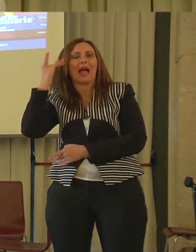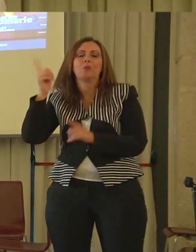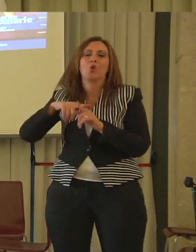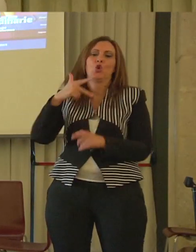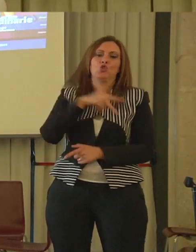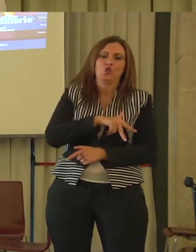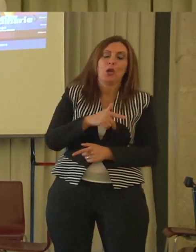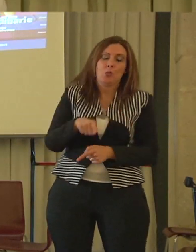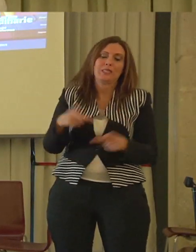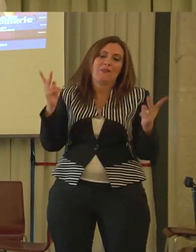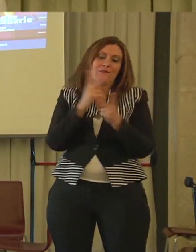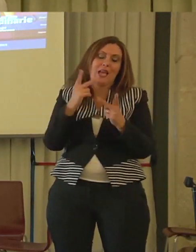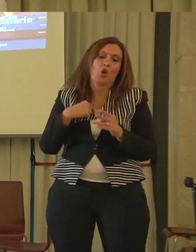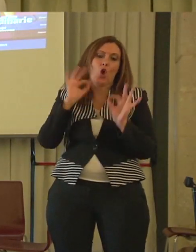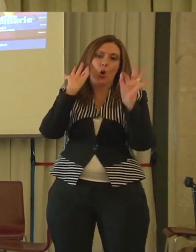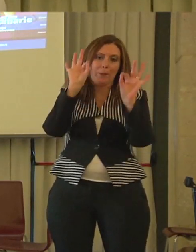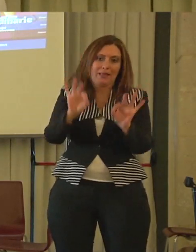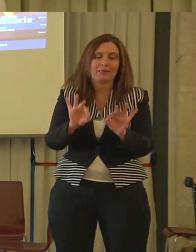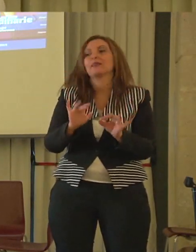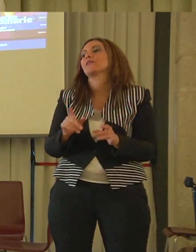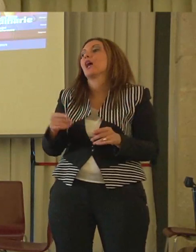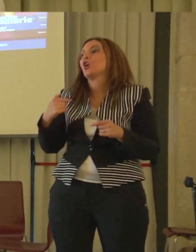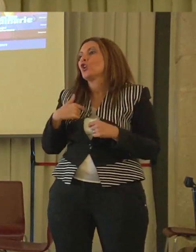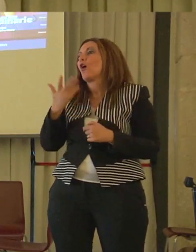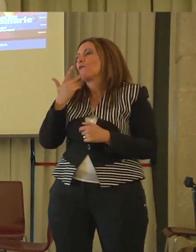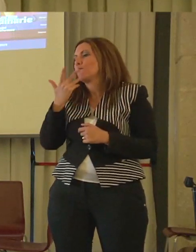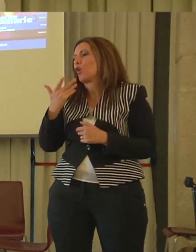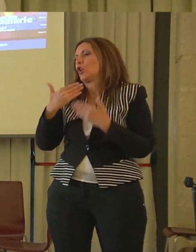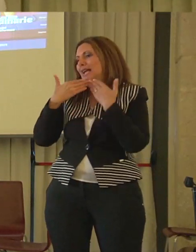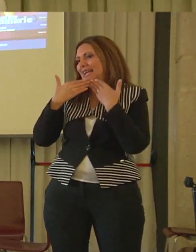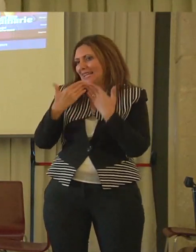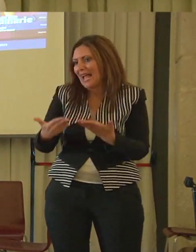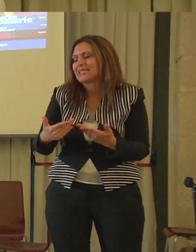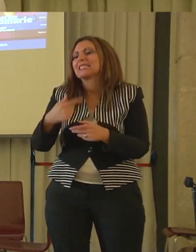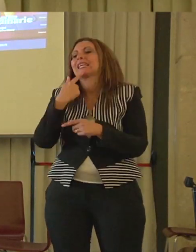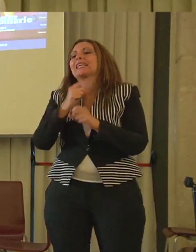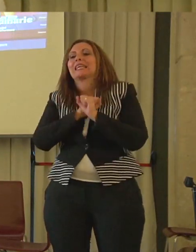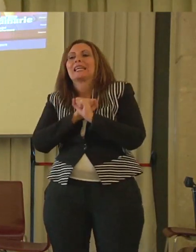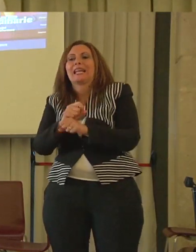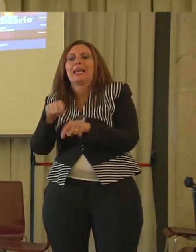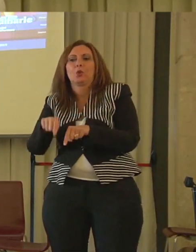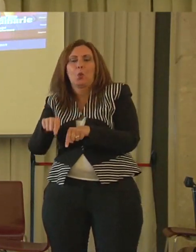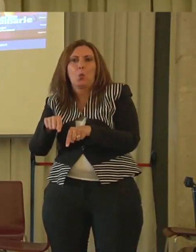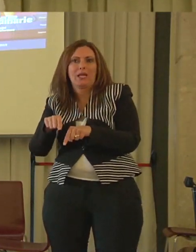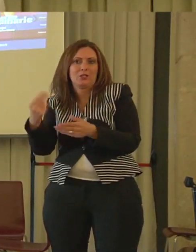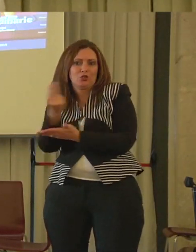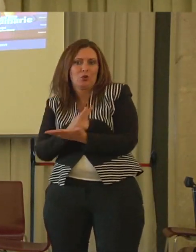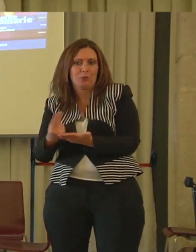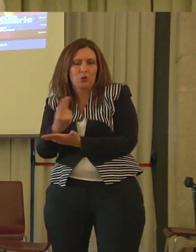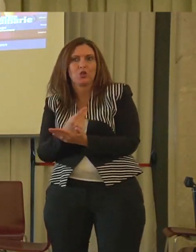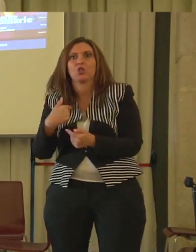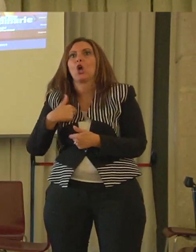obiettivi. Ora non mi rimane davvero che ringraziare non solo chi ha creduto in questa iniziativa. Intanto ringrazio anche voi